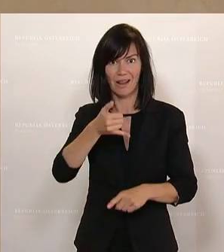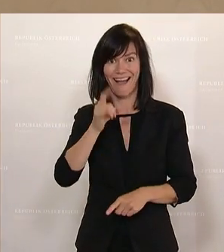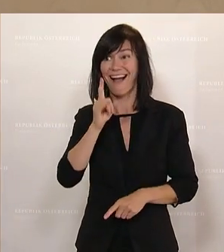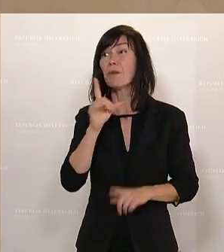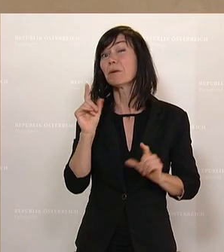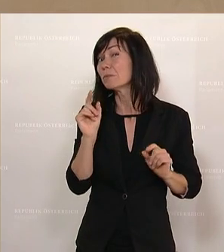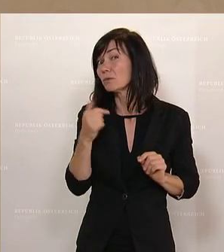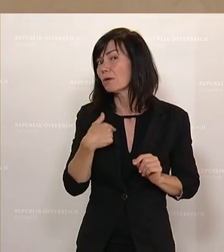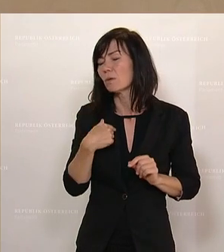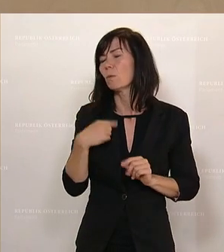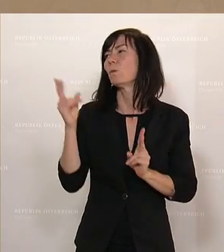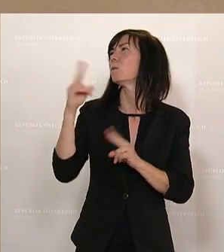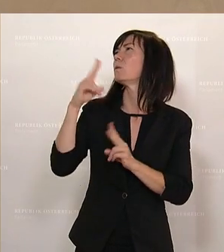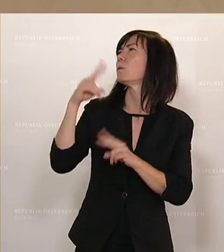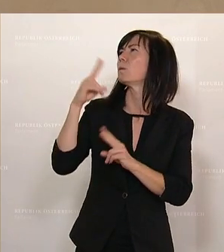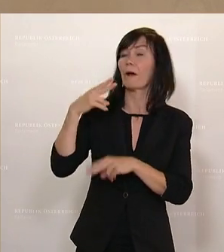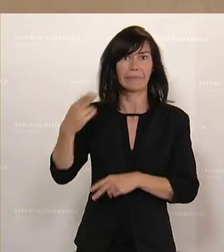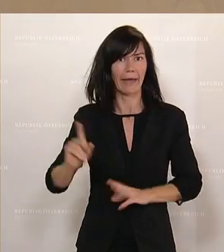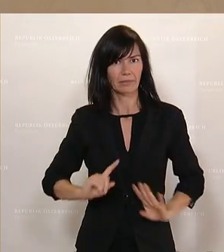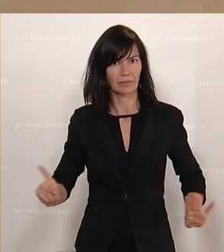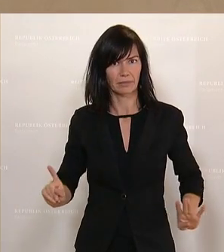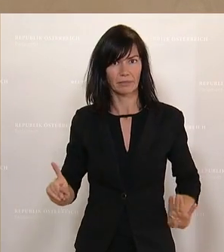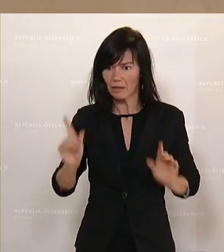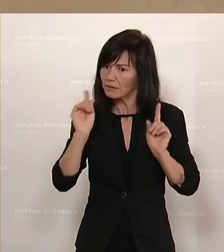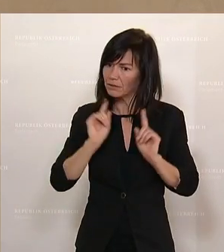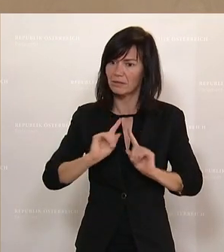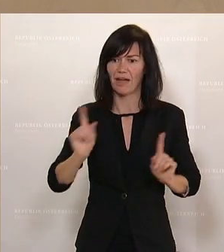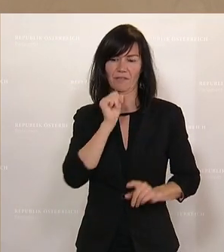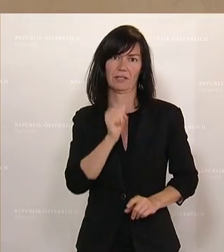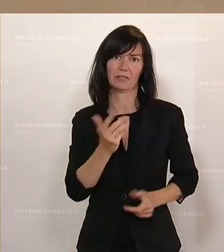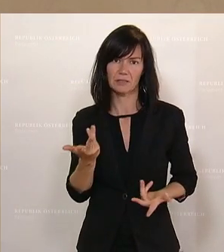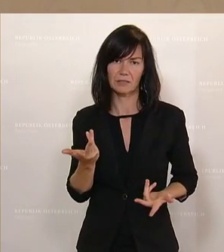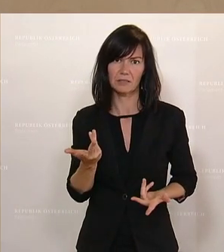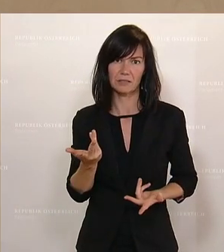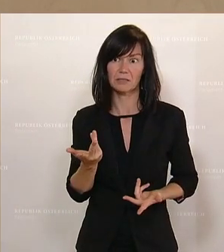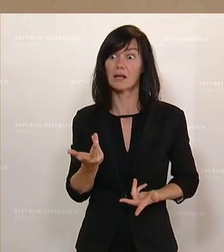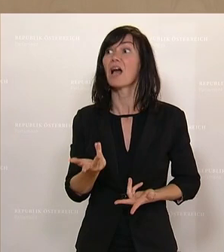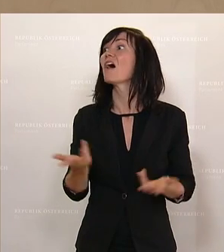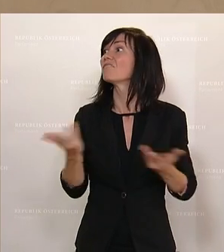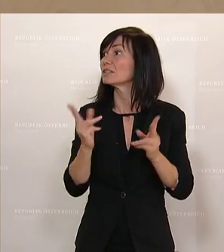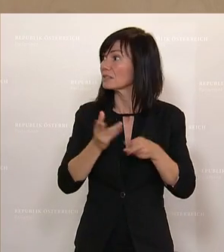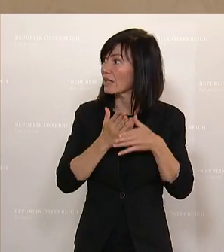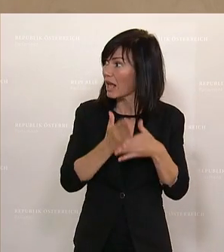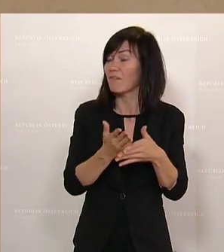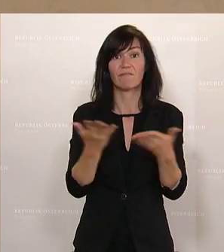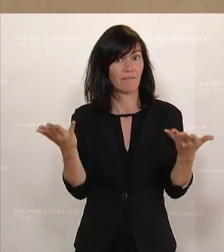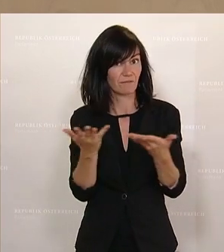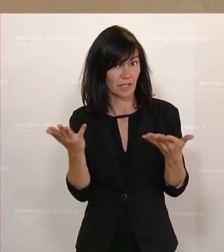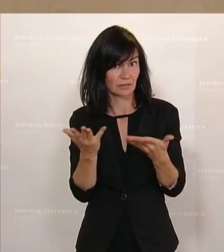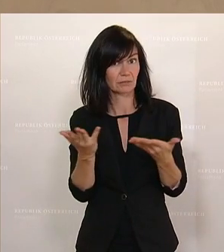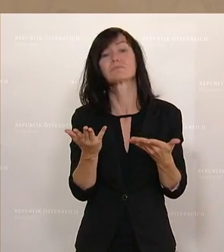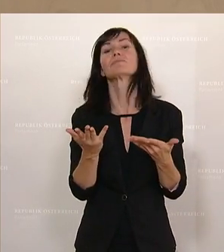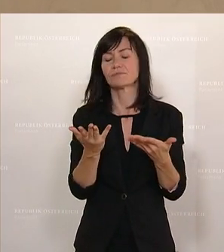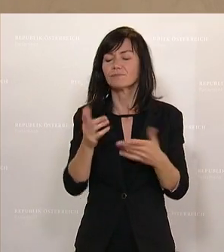irgendeiner Weise gleichgültig sind und sein dürfen. Und das, was wir tun können, nämlich jenen